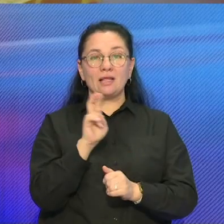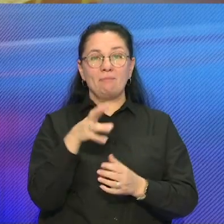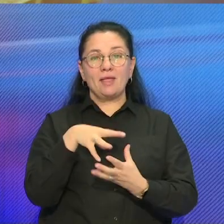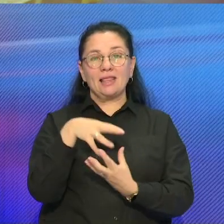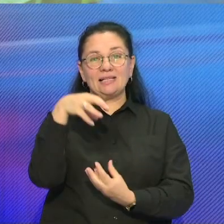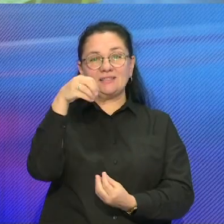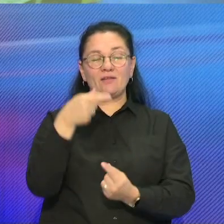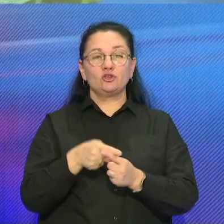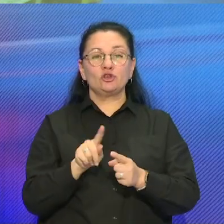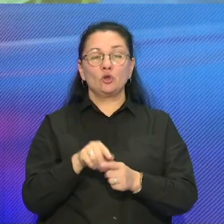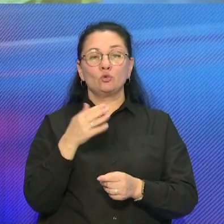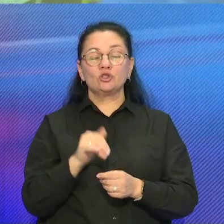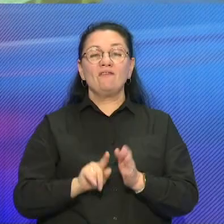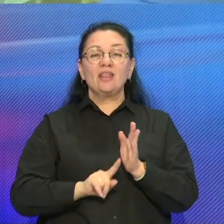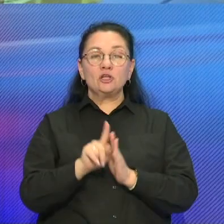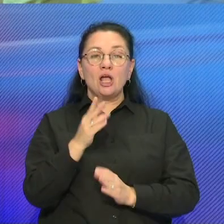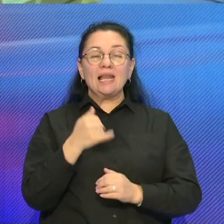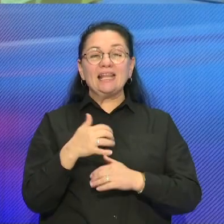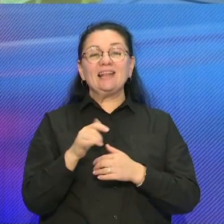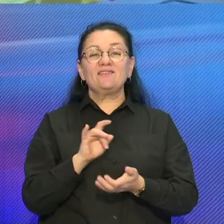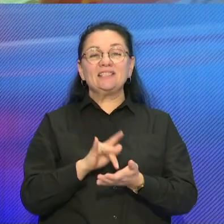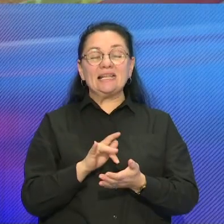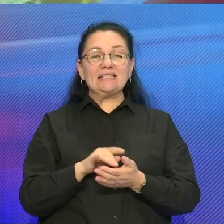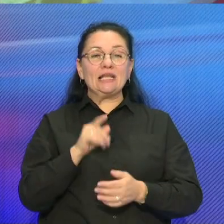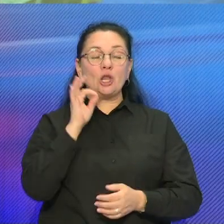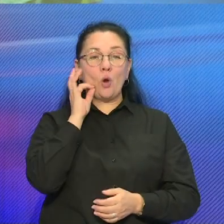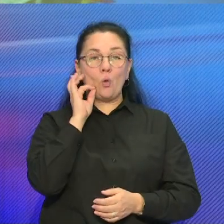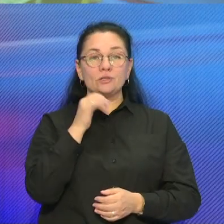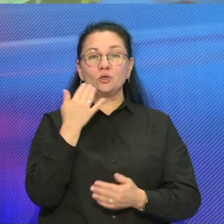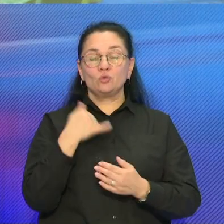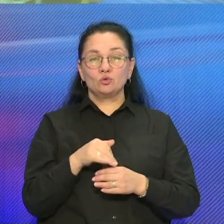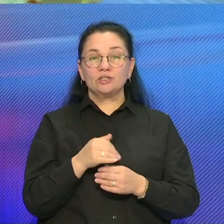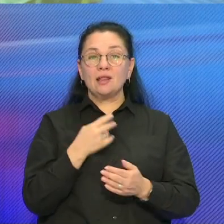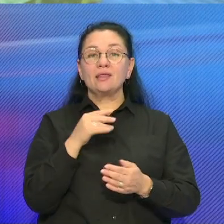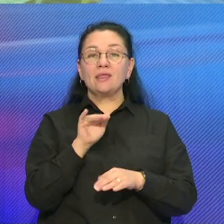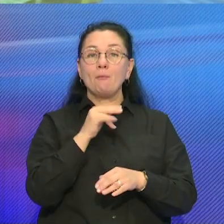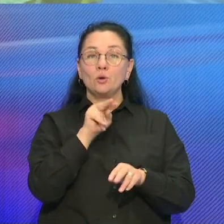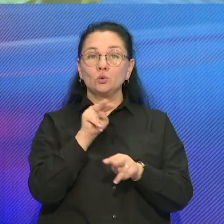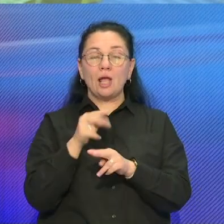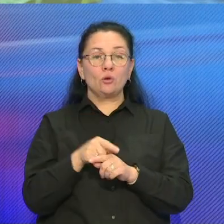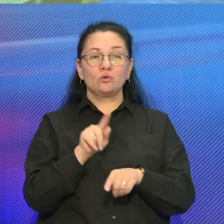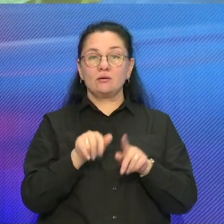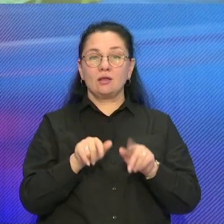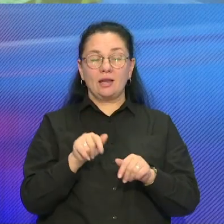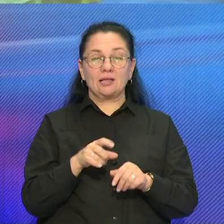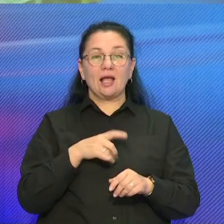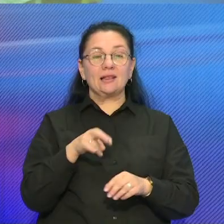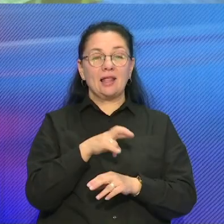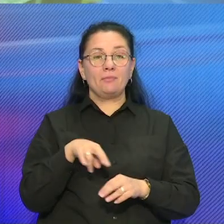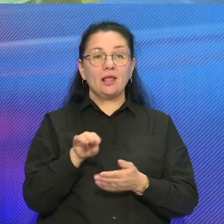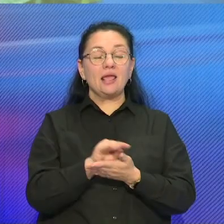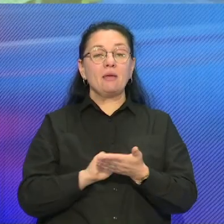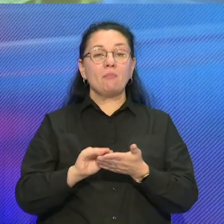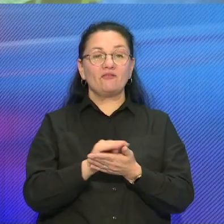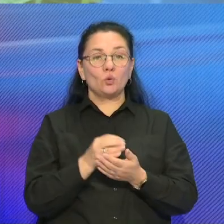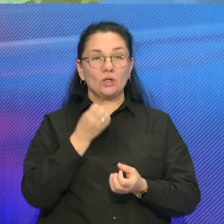початку або середине в осени жихары областного центра назирают нередко. Не у першиню теперь для беларусов и полторное